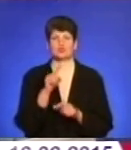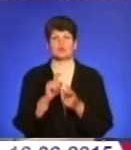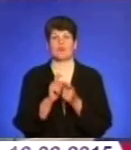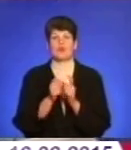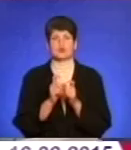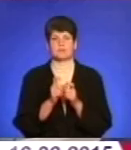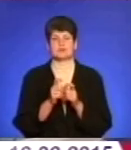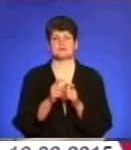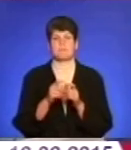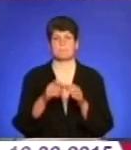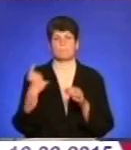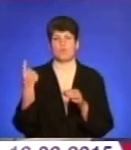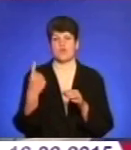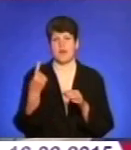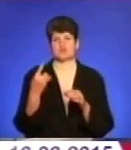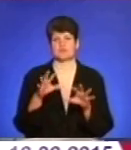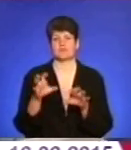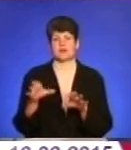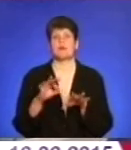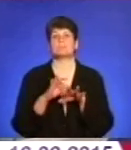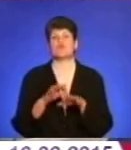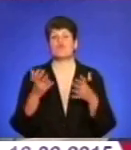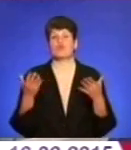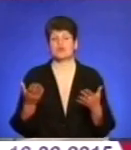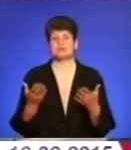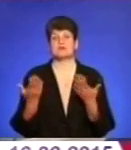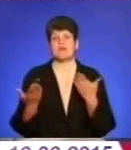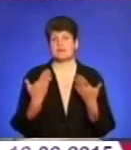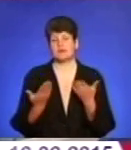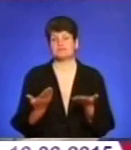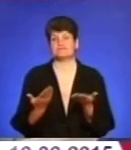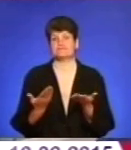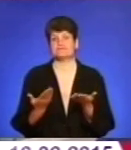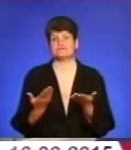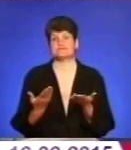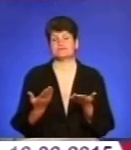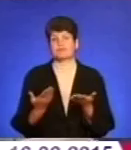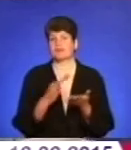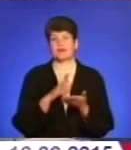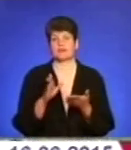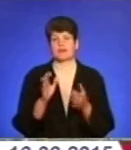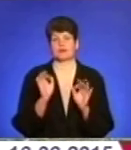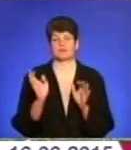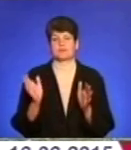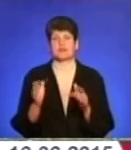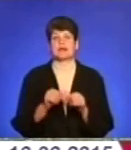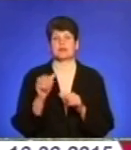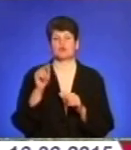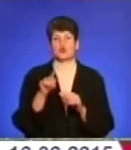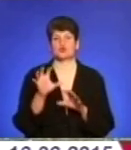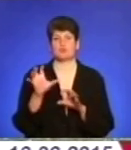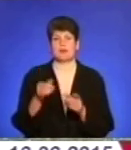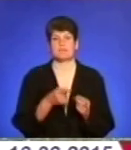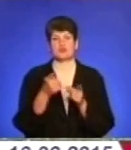бездомними тваринами проводиться, але, скажімо, недостатньо. Окрім того, собаки